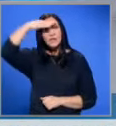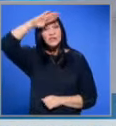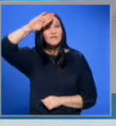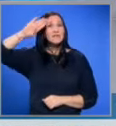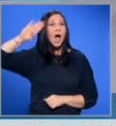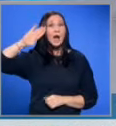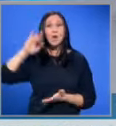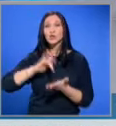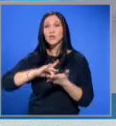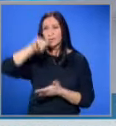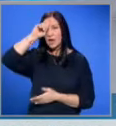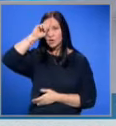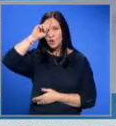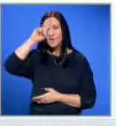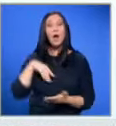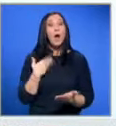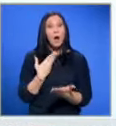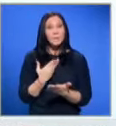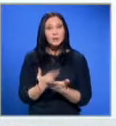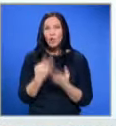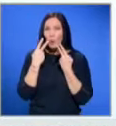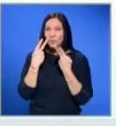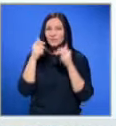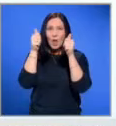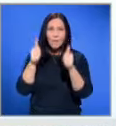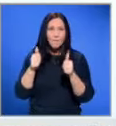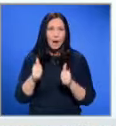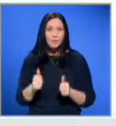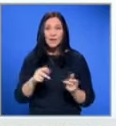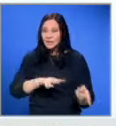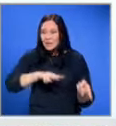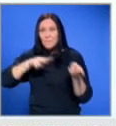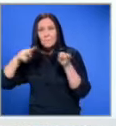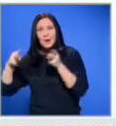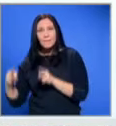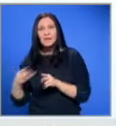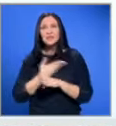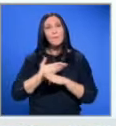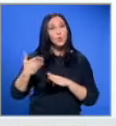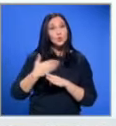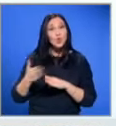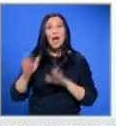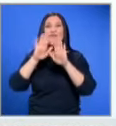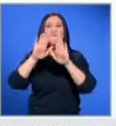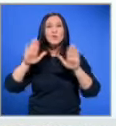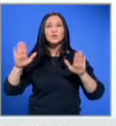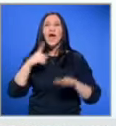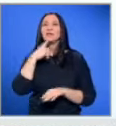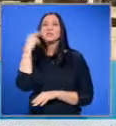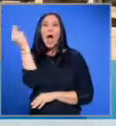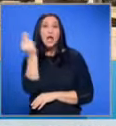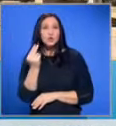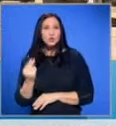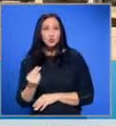съветската армия от центъра на София. Предложението предвижда паметникът да бъде преместен за постоянно в музея за